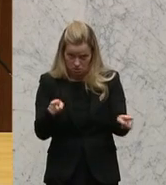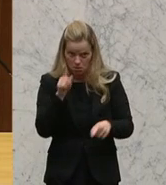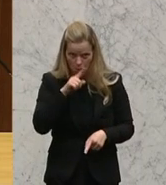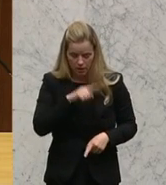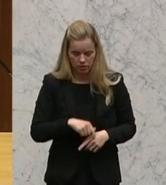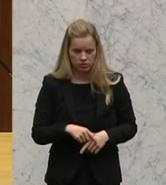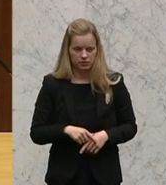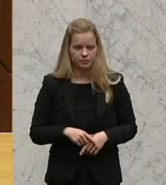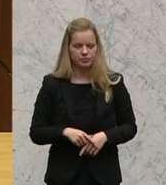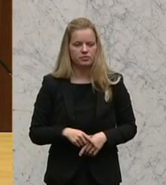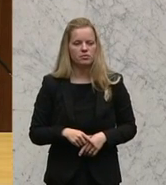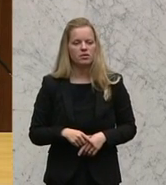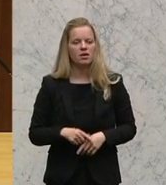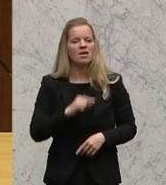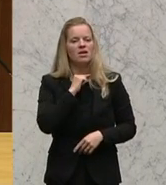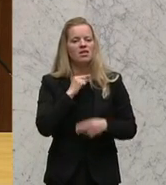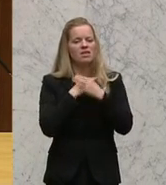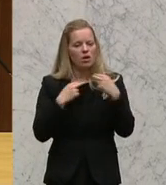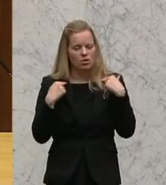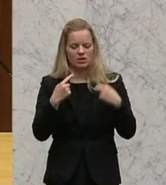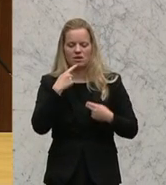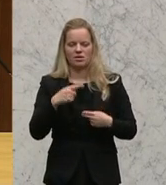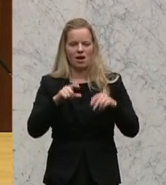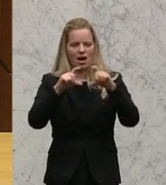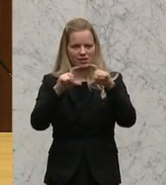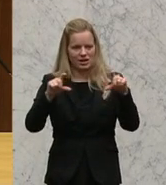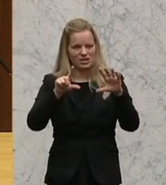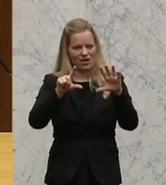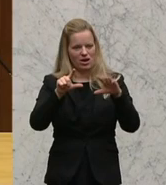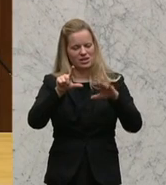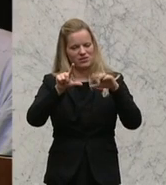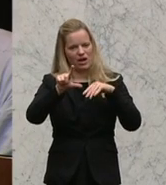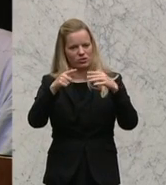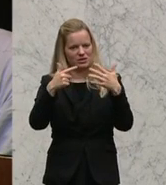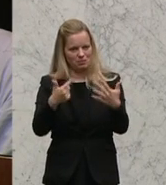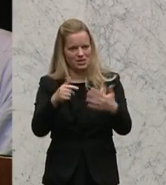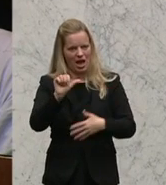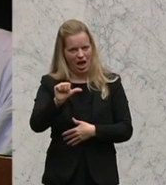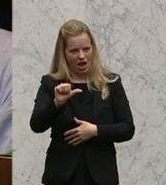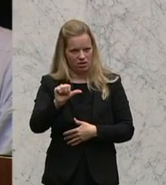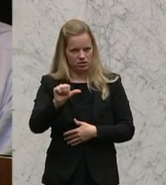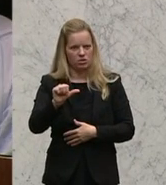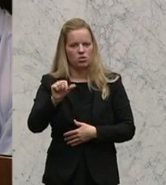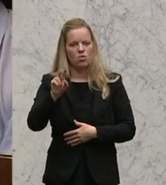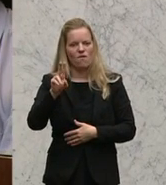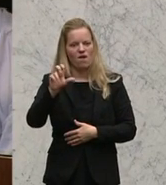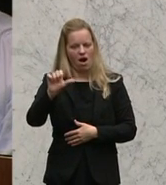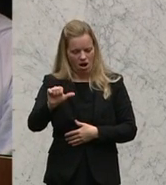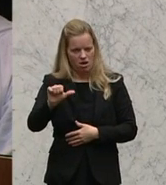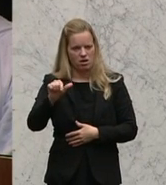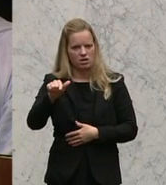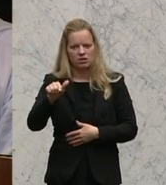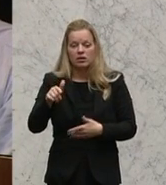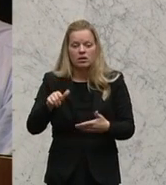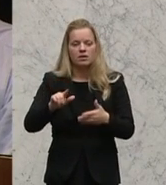so ist. Die Diakonie sagt, der Artikel 72 AUV, auf den Sie sich beziehen, zu Recht nur Sekundärrecht aushebeln kann,